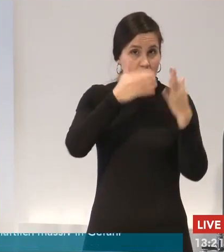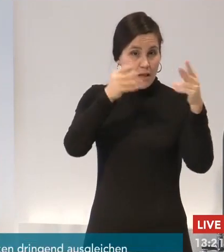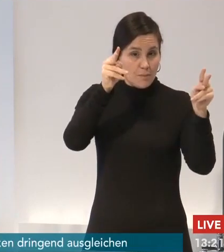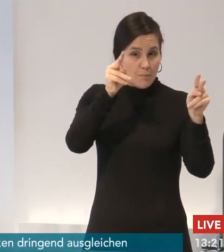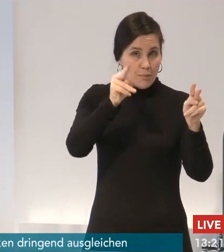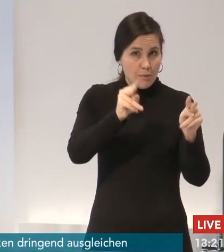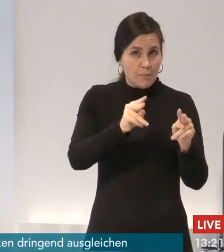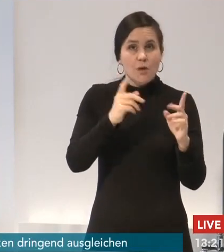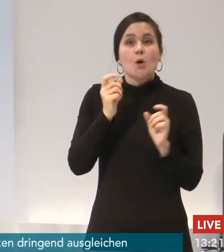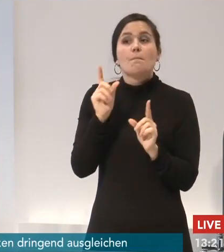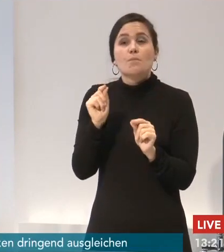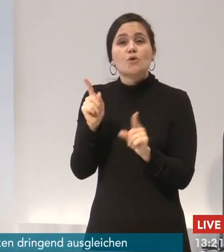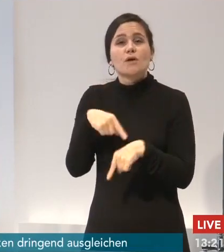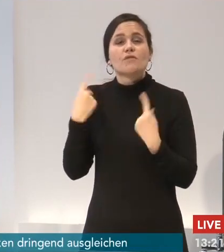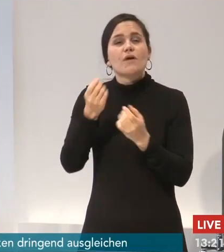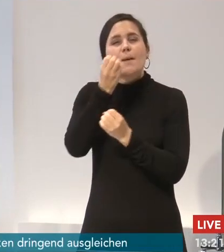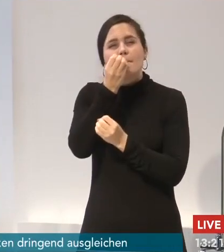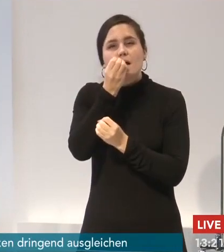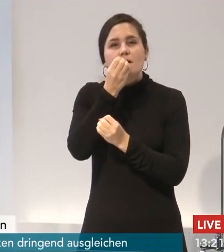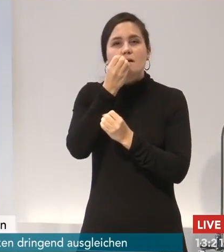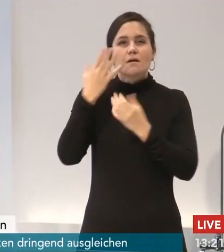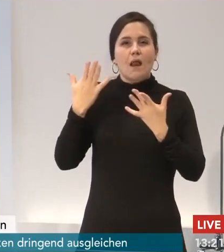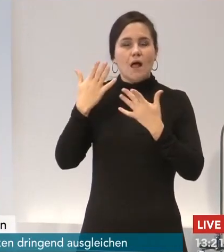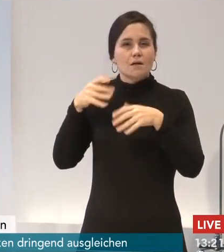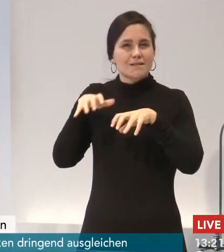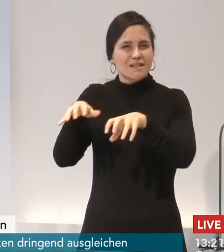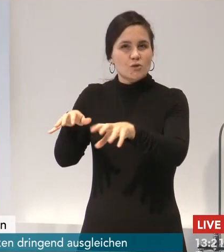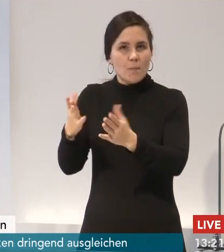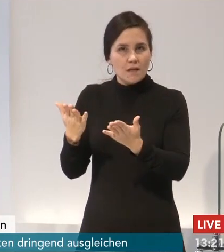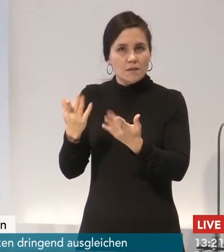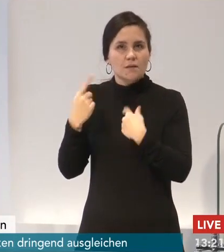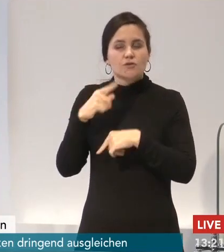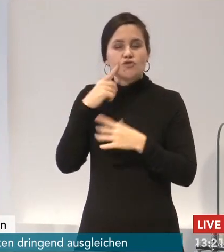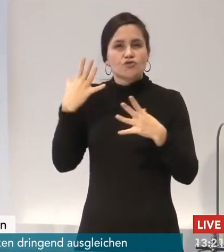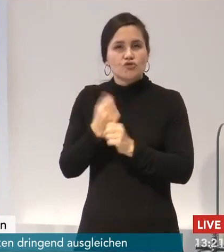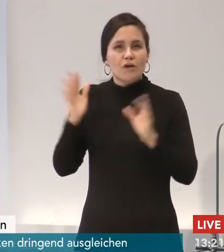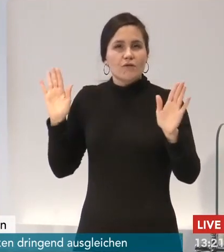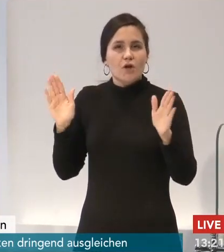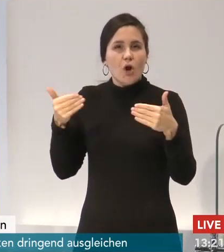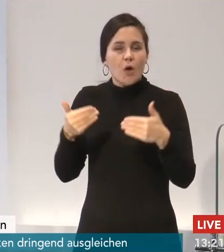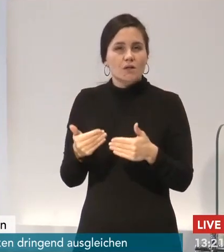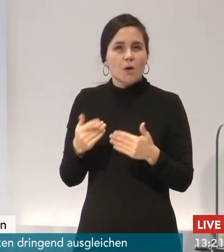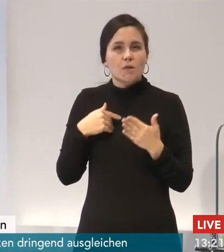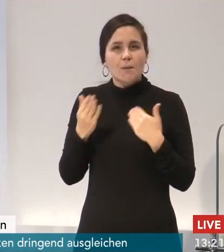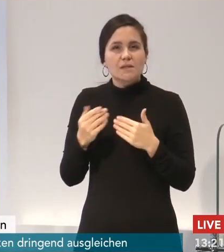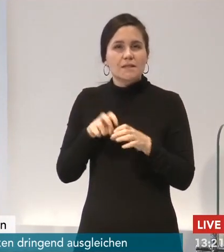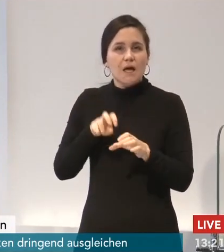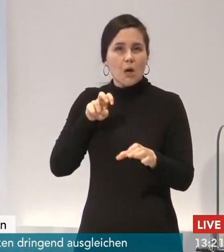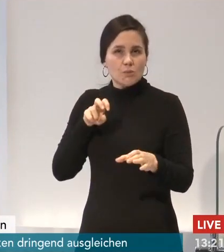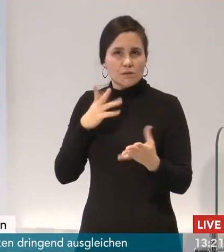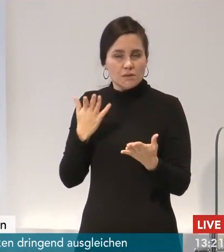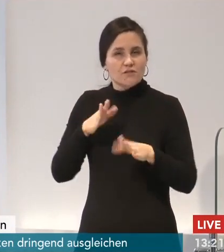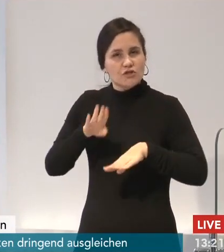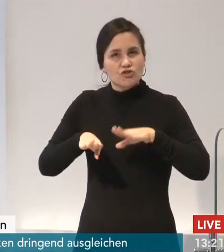Instrument in der Hand, um schrittweisen Ausstieg aus dem Lockdown zu organisieren. Und die Parameter sind hier gerade genannt. Das ist die